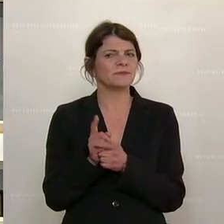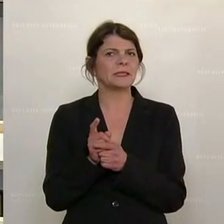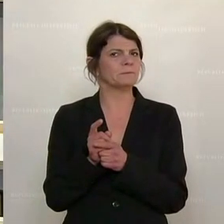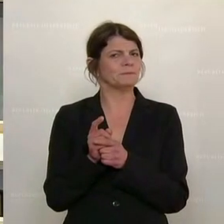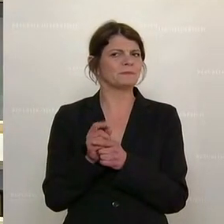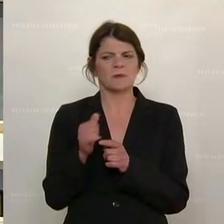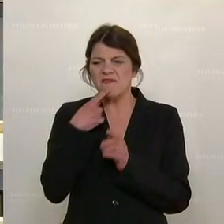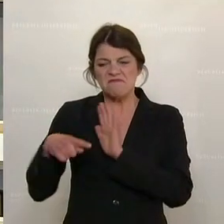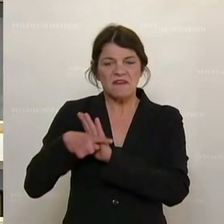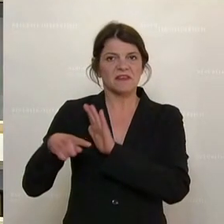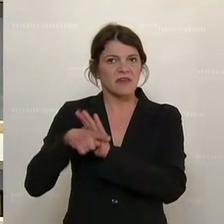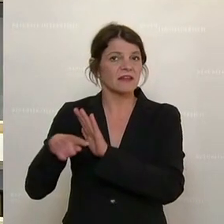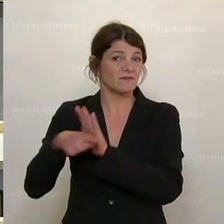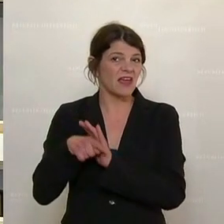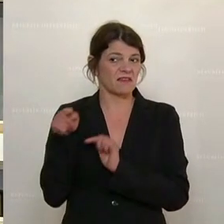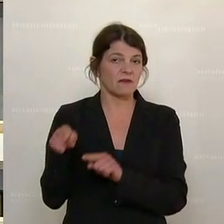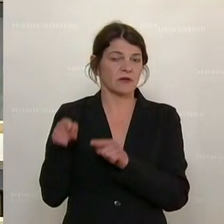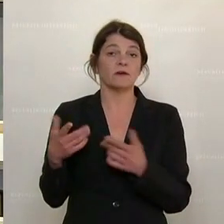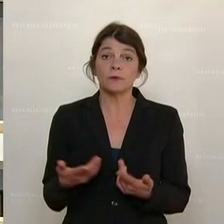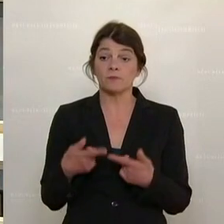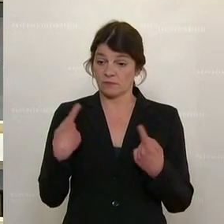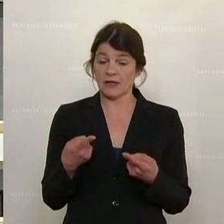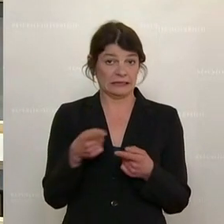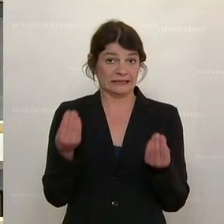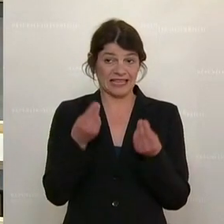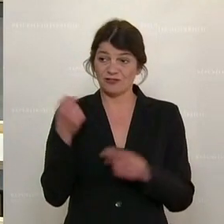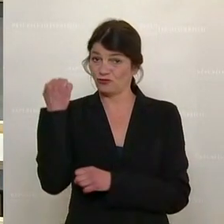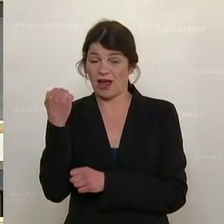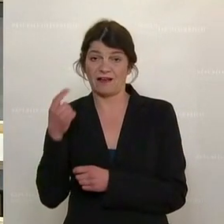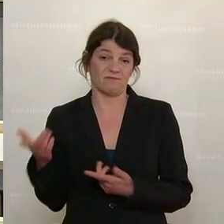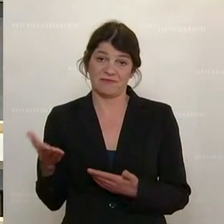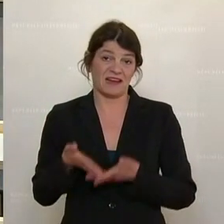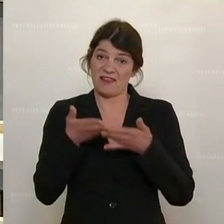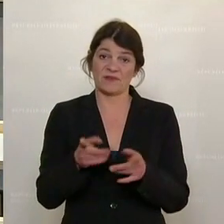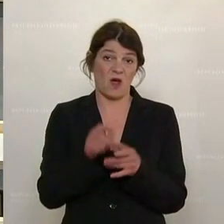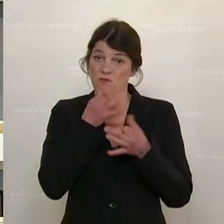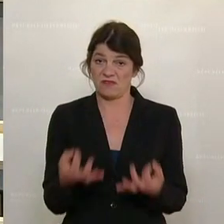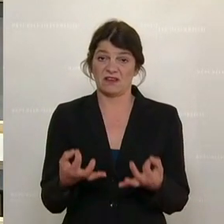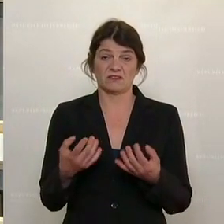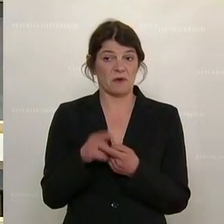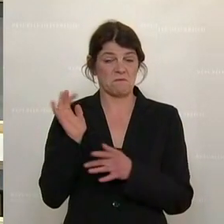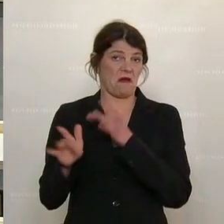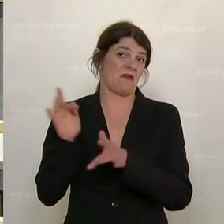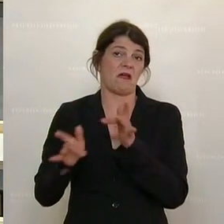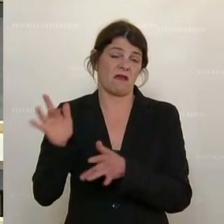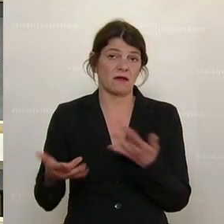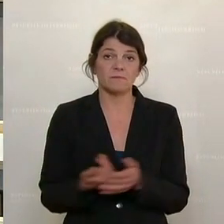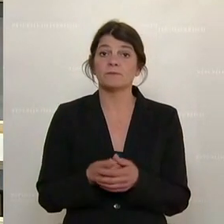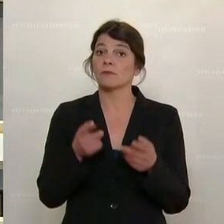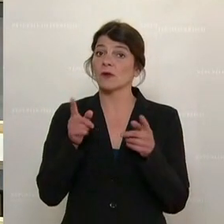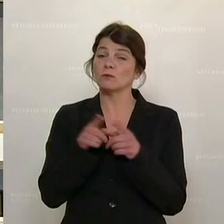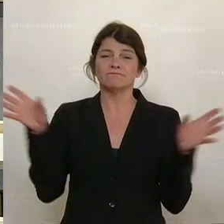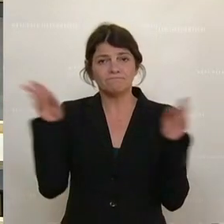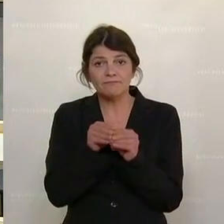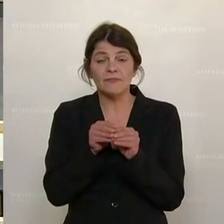immer wieder negativ auftritt, wird der Sache in Steyr auch nicht unbedingt geholfen haben, sage ich einmal. Und